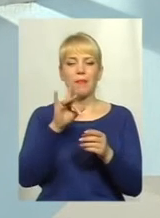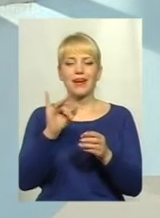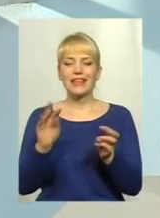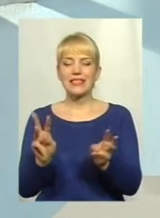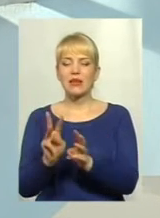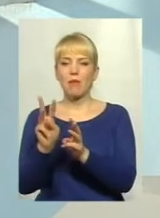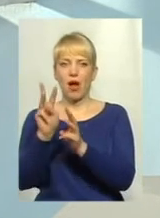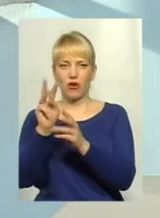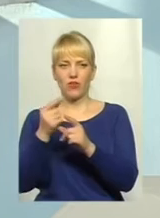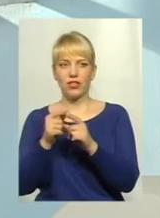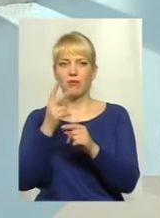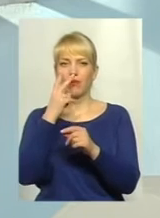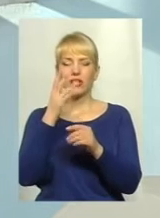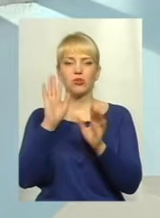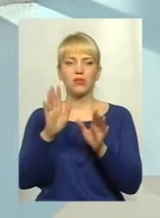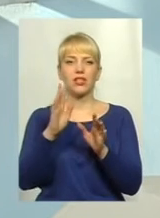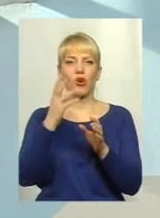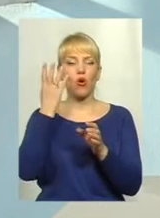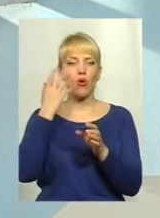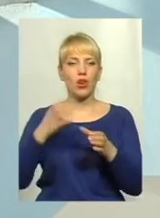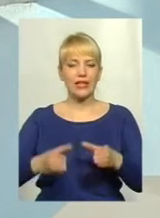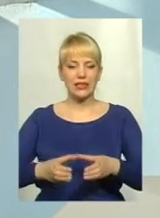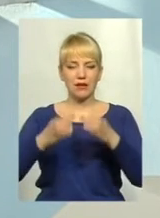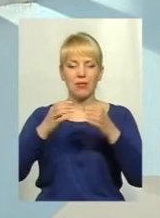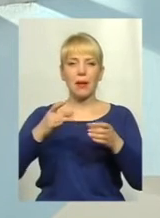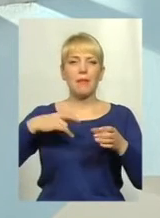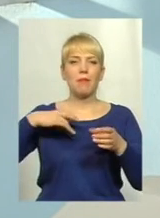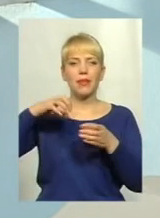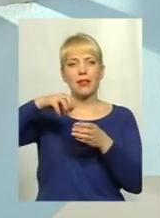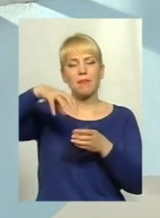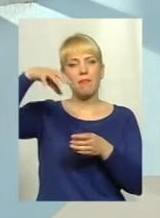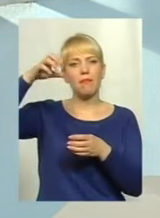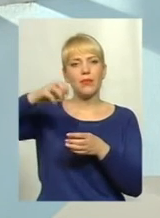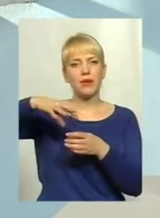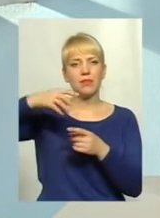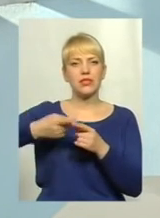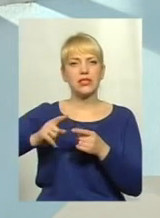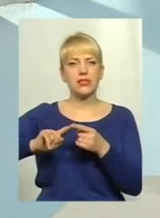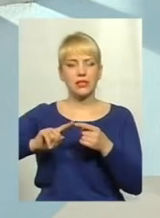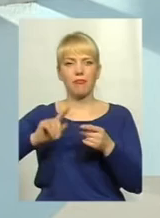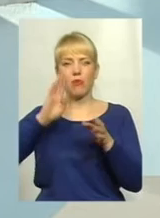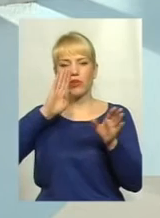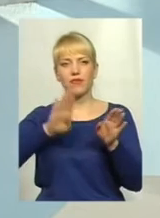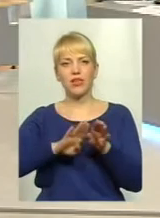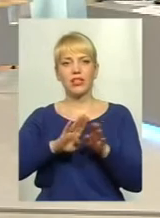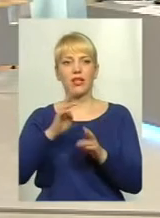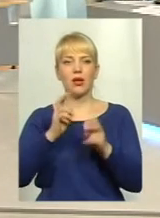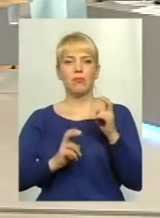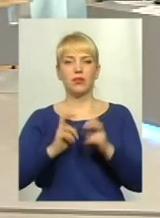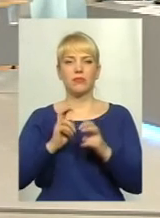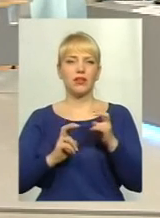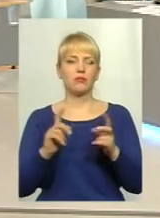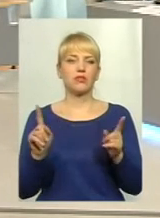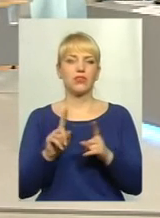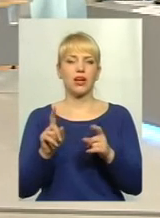виході струби лише легенький такий білу пару прозору. І в порівнянні навіть взяти підприємство, яке